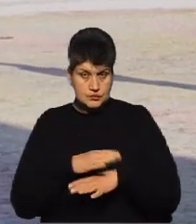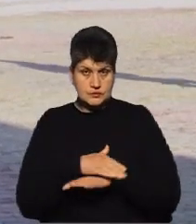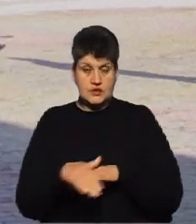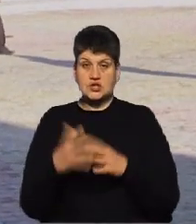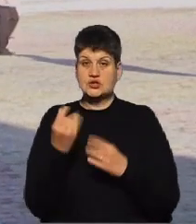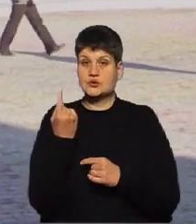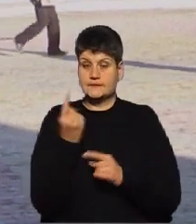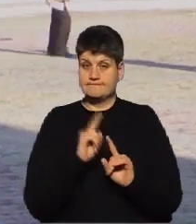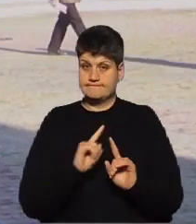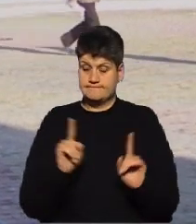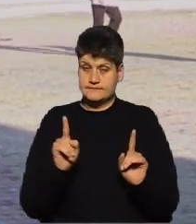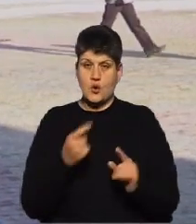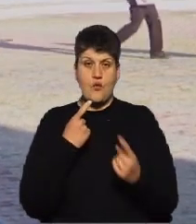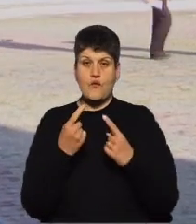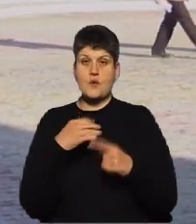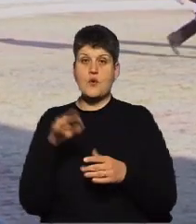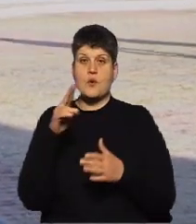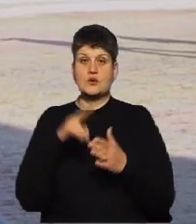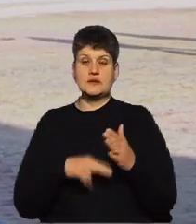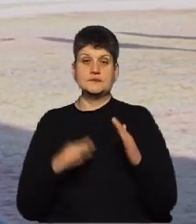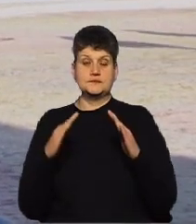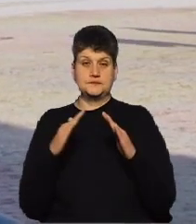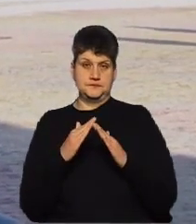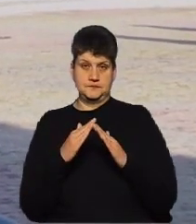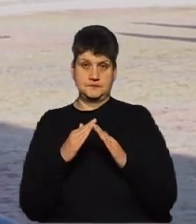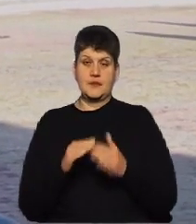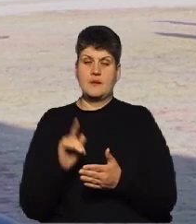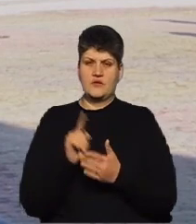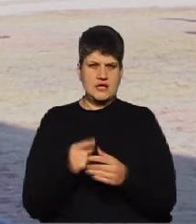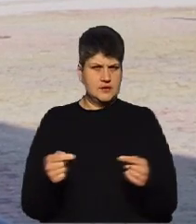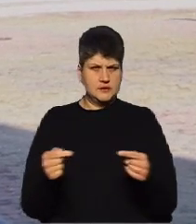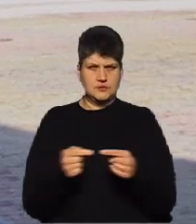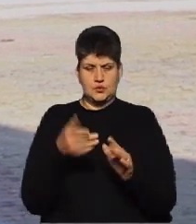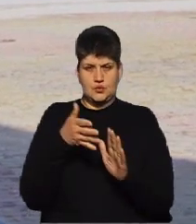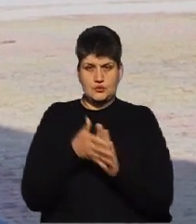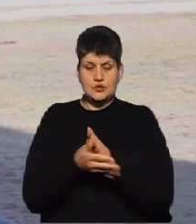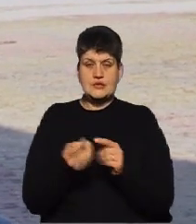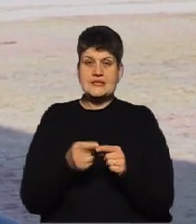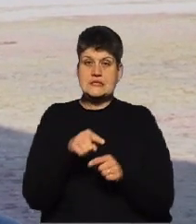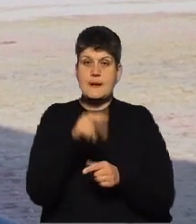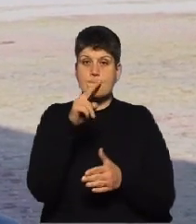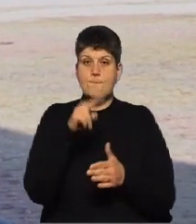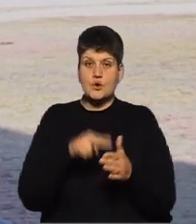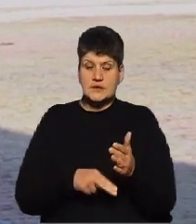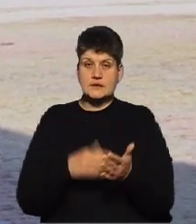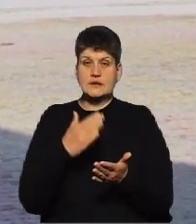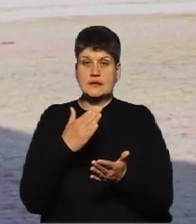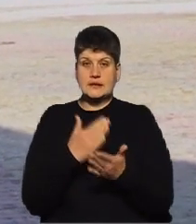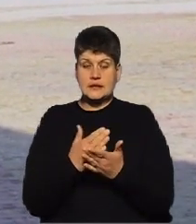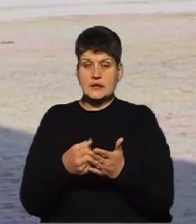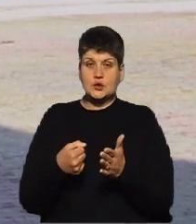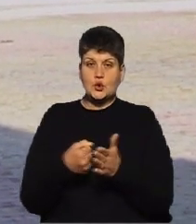ми говоримо саме про податок на нерухоме майно, ми повинні чітко розуміти, що це податок, який надходить до місцевих